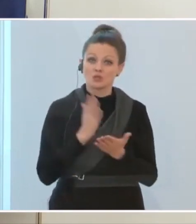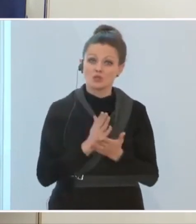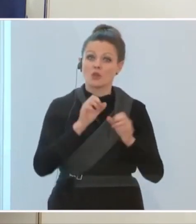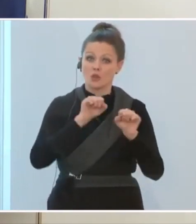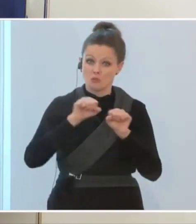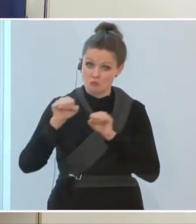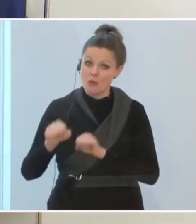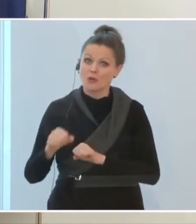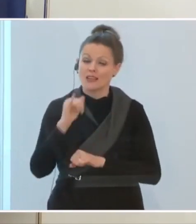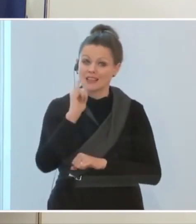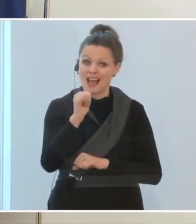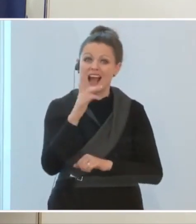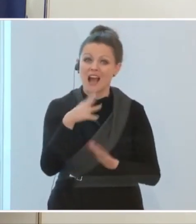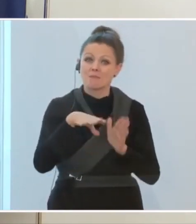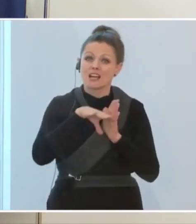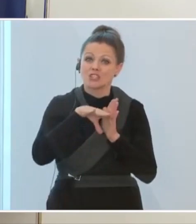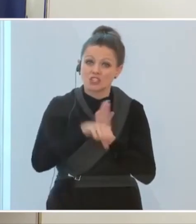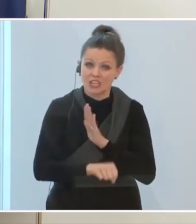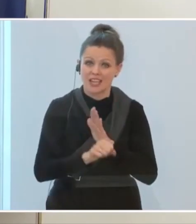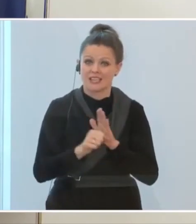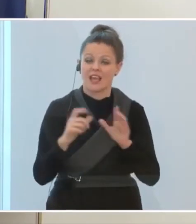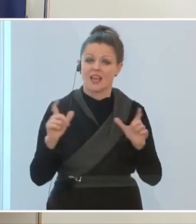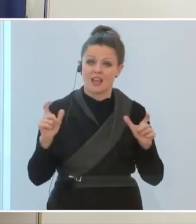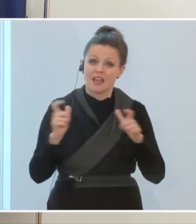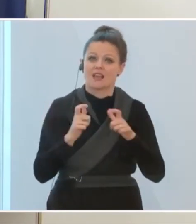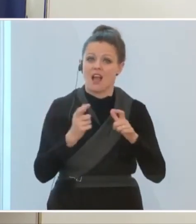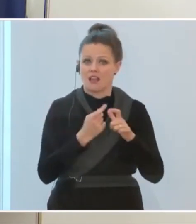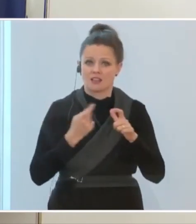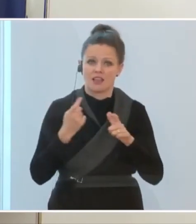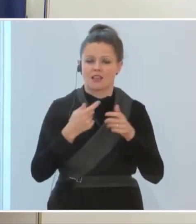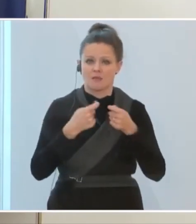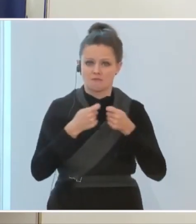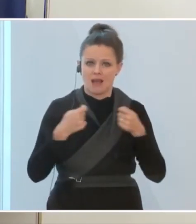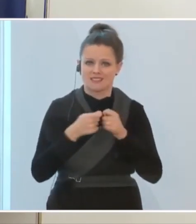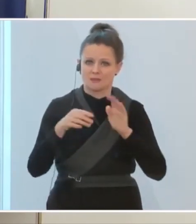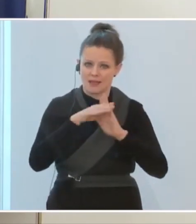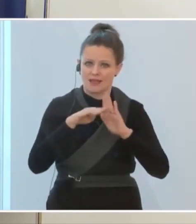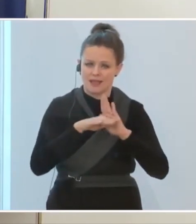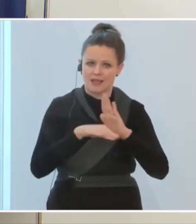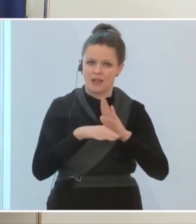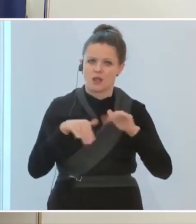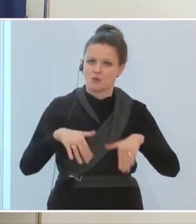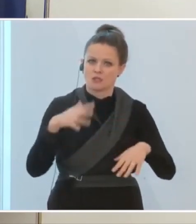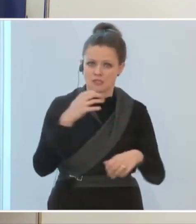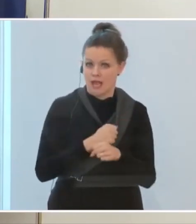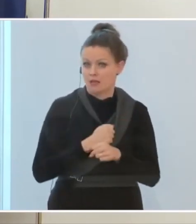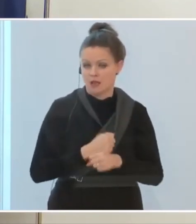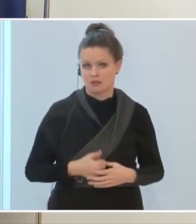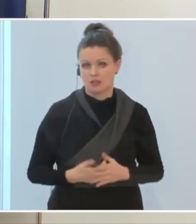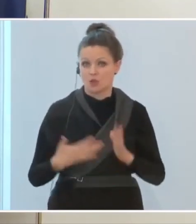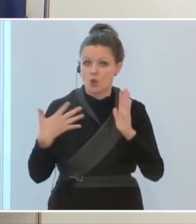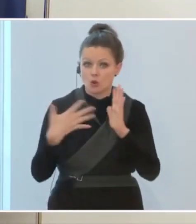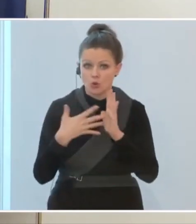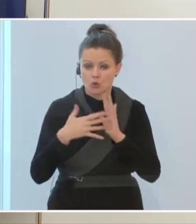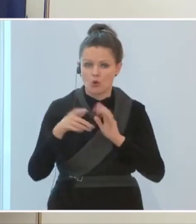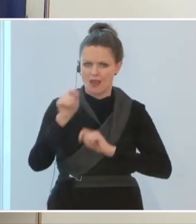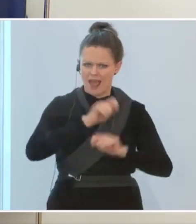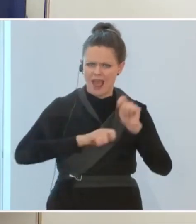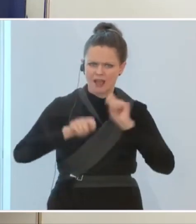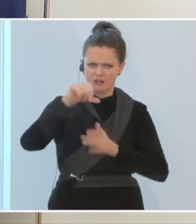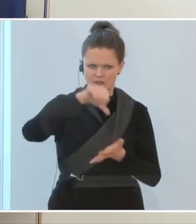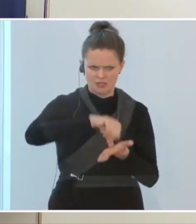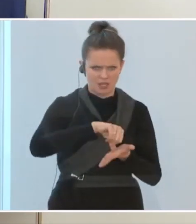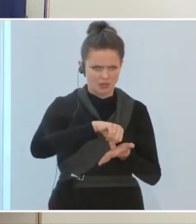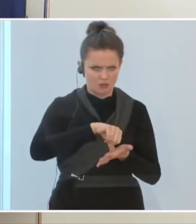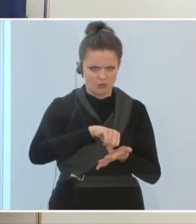Es ist nur mit sehr strengen Quarantäne-Regeln verbunden. Kontrollen in den Einkaufszentren, glaube ich,